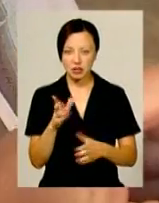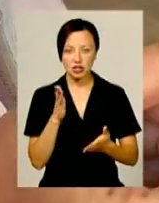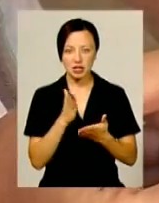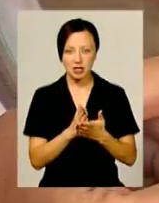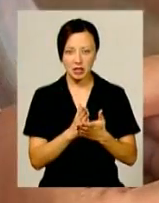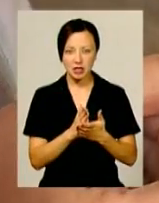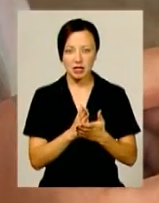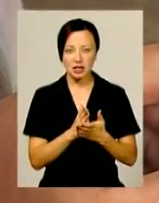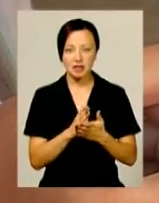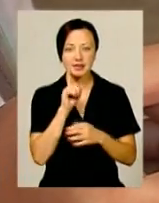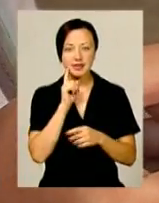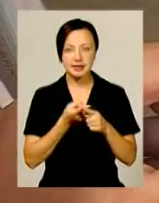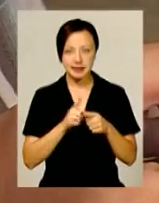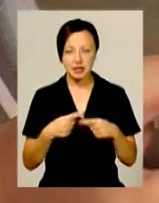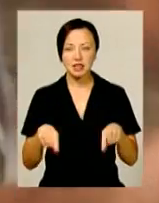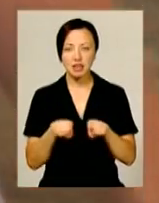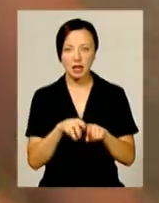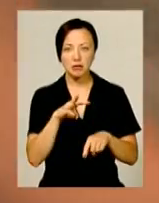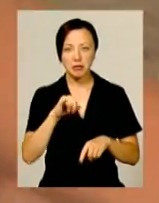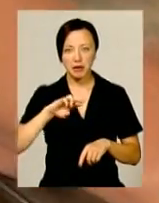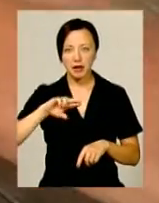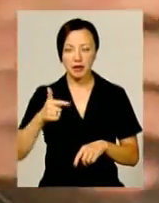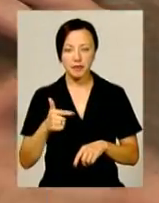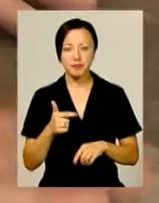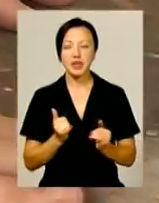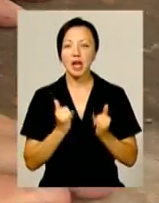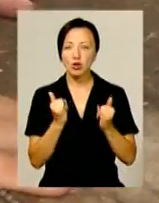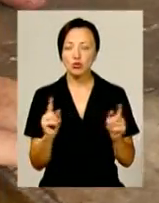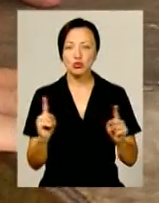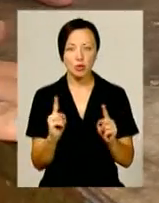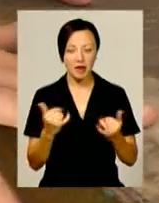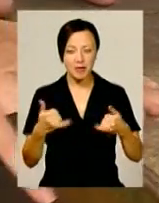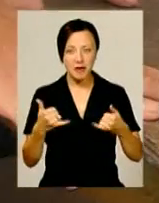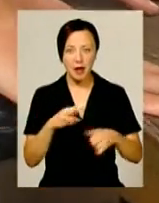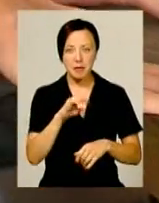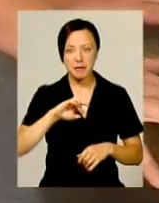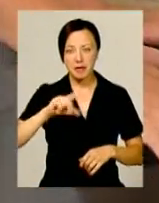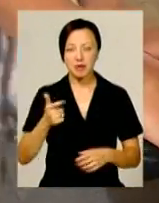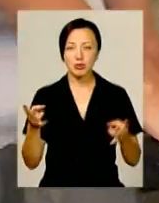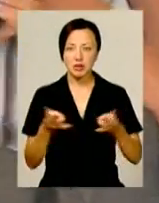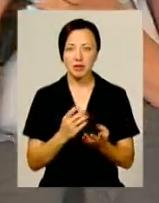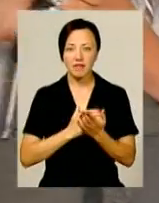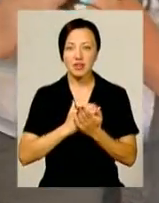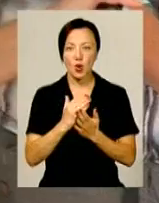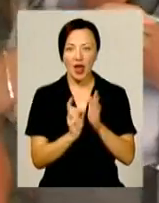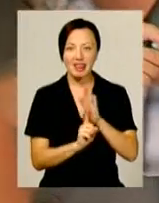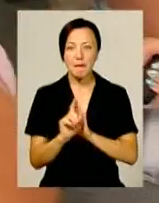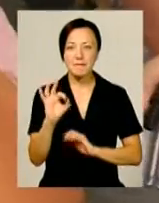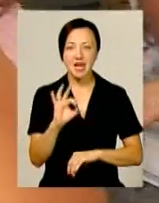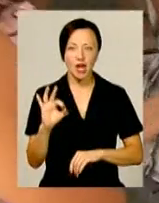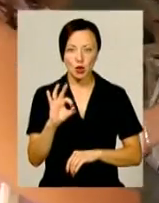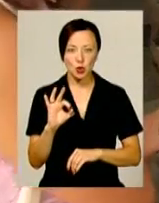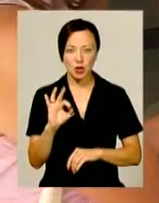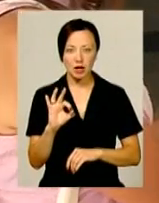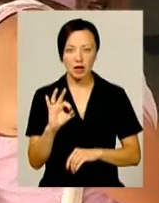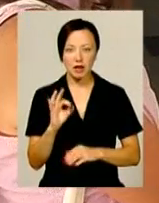сліди, оце зелененьке, це теж сліди міді. Тобто, для того, щоб виплавляти мідь, потрібна доволі висока температура. Температура, яка